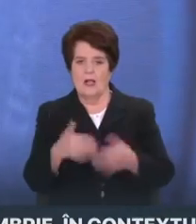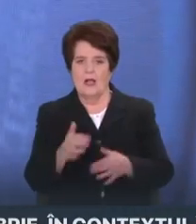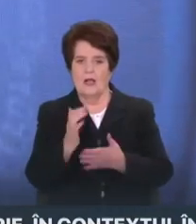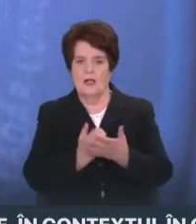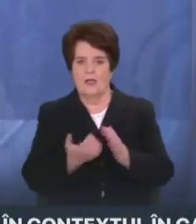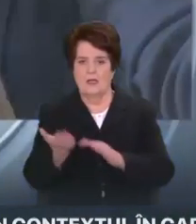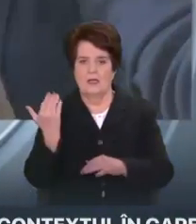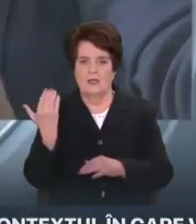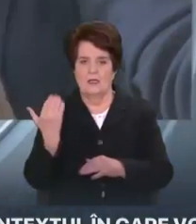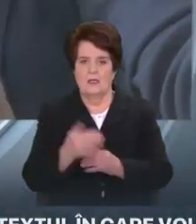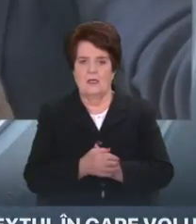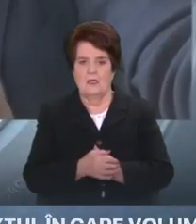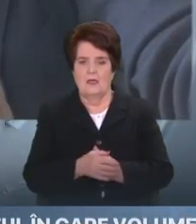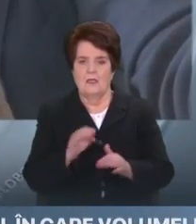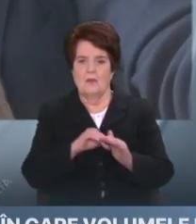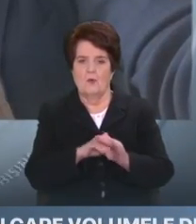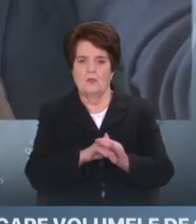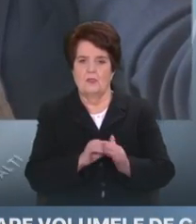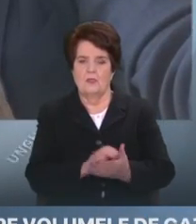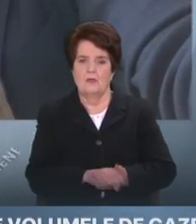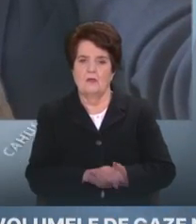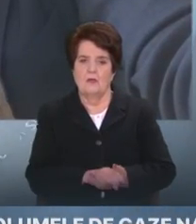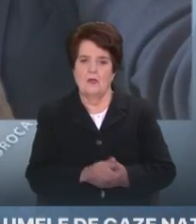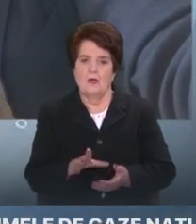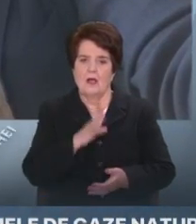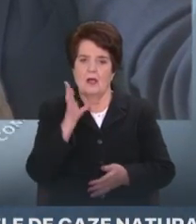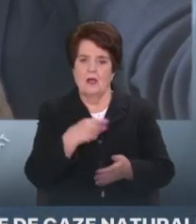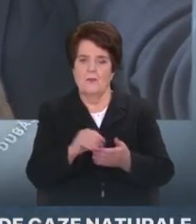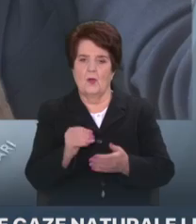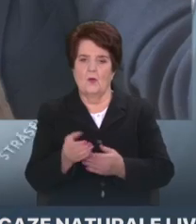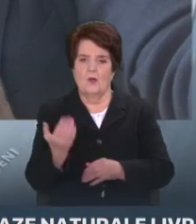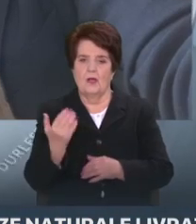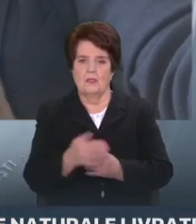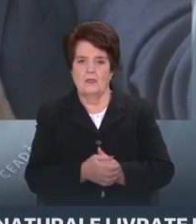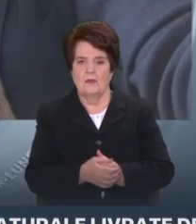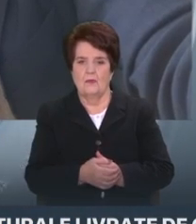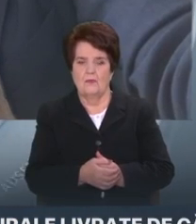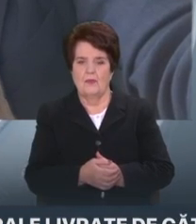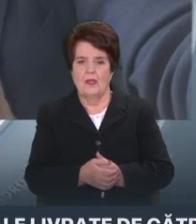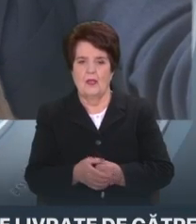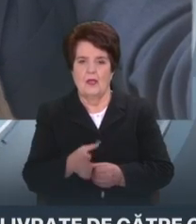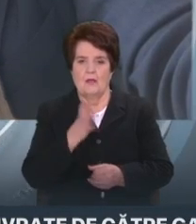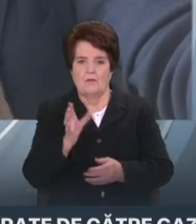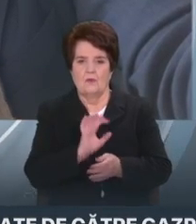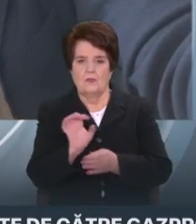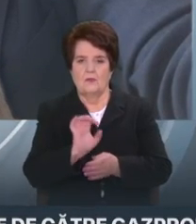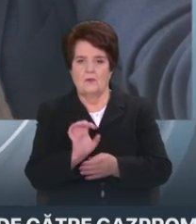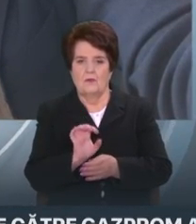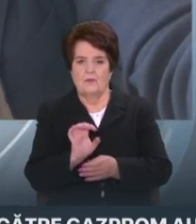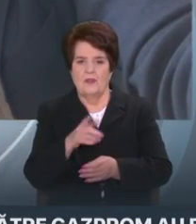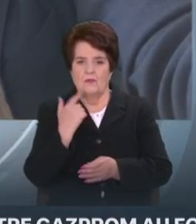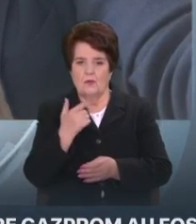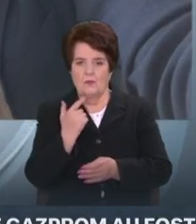anterior în depozite pe care l-am procurat de pe alte piețe? Realocarea volumelor de gaze naturale. Vorbim de